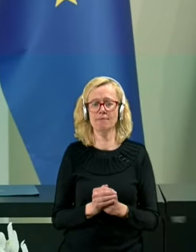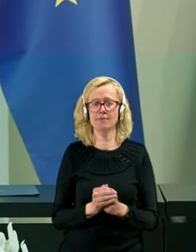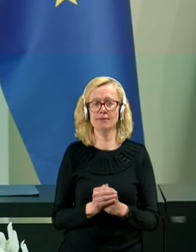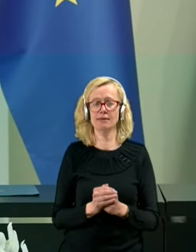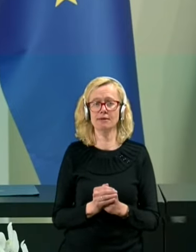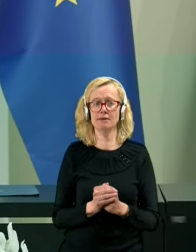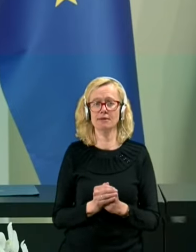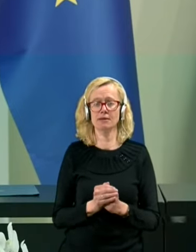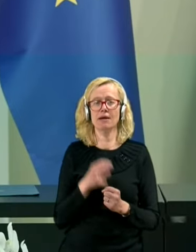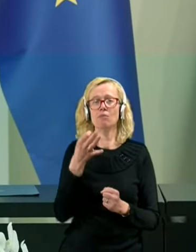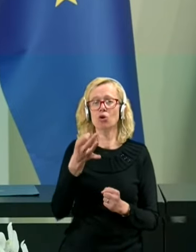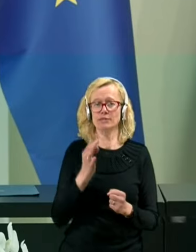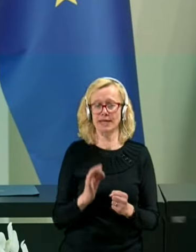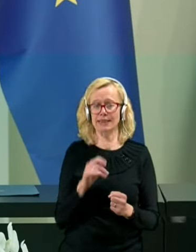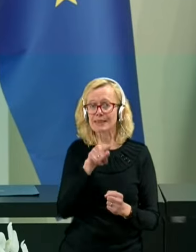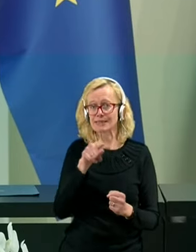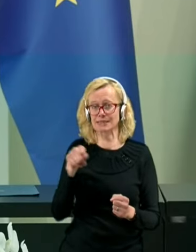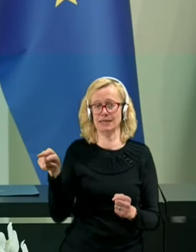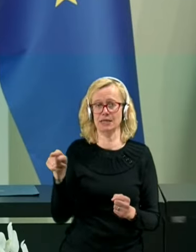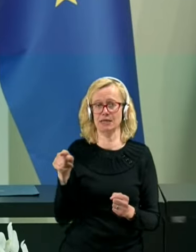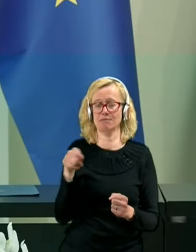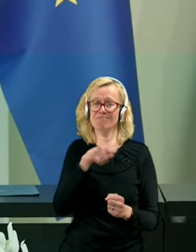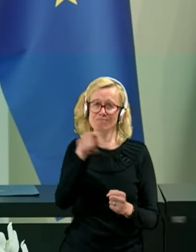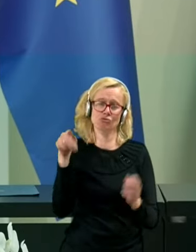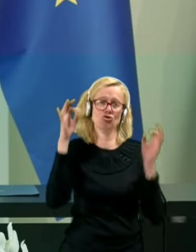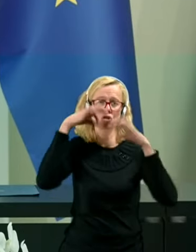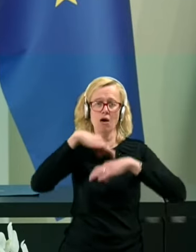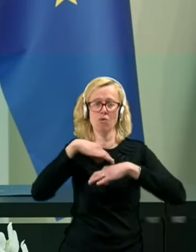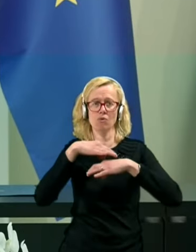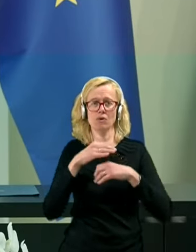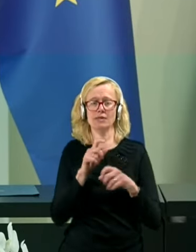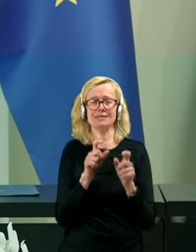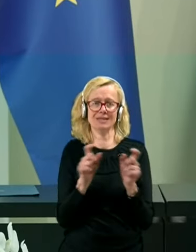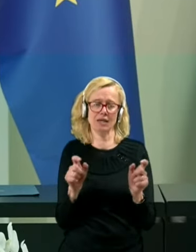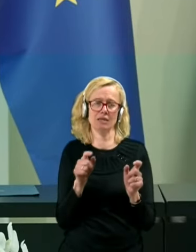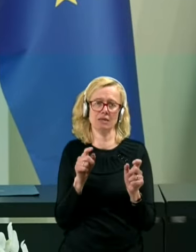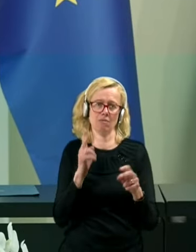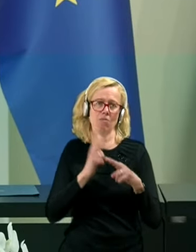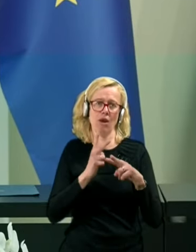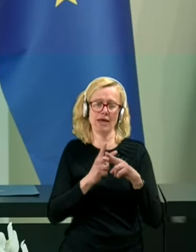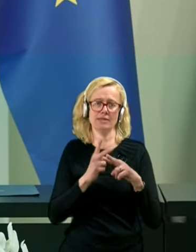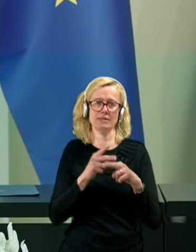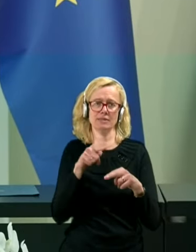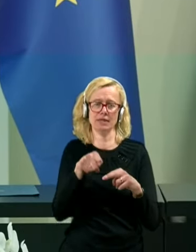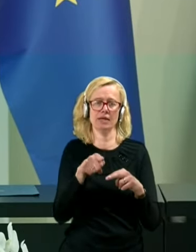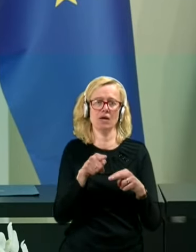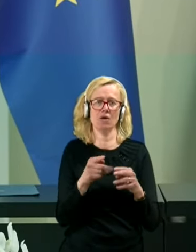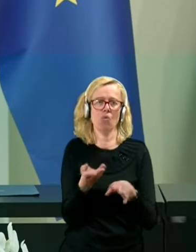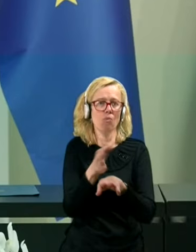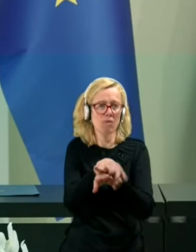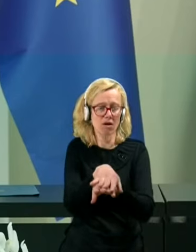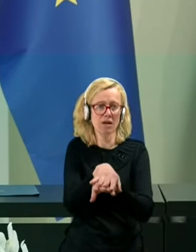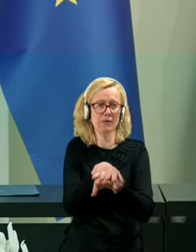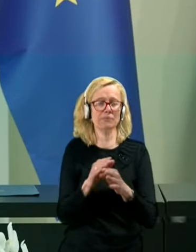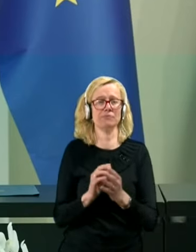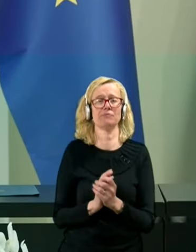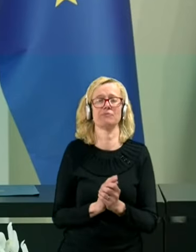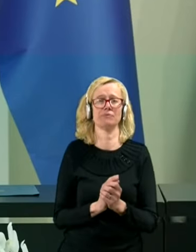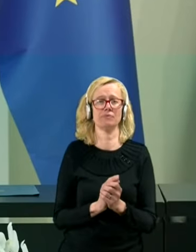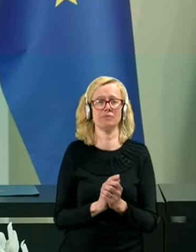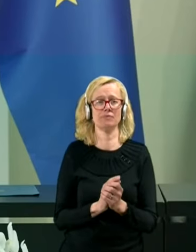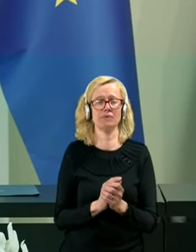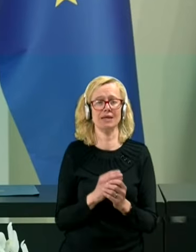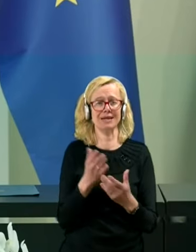Delež tistih, ki so žal, zaradi te bolezni, umrli, od